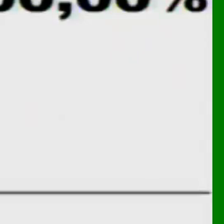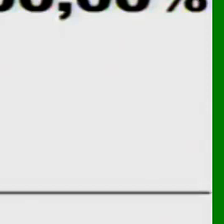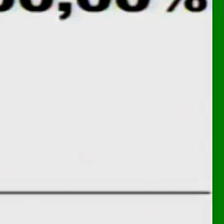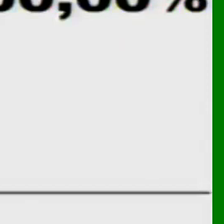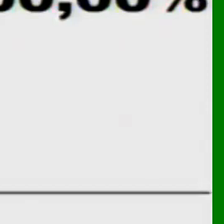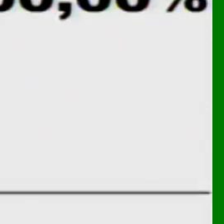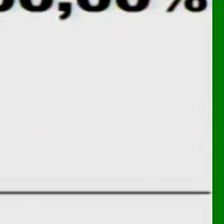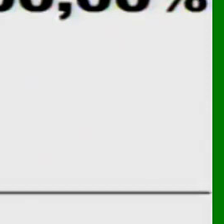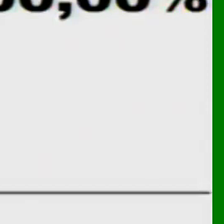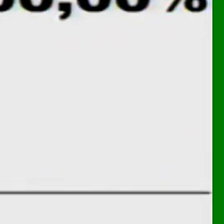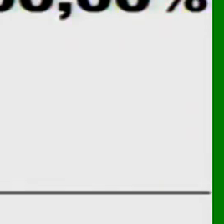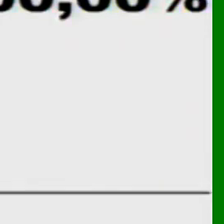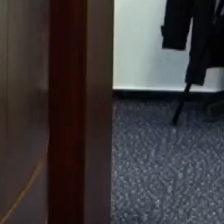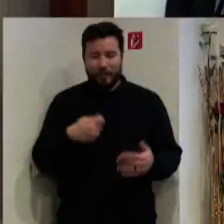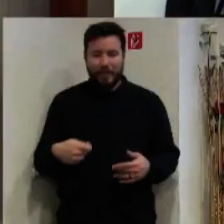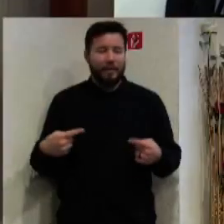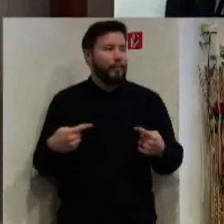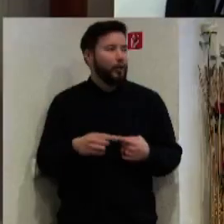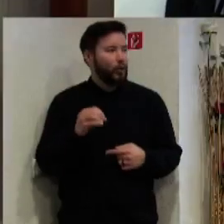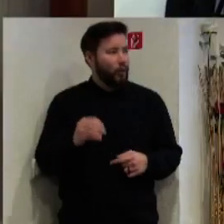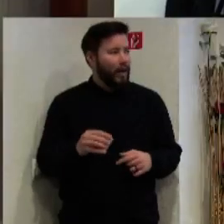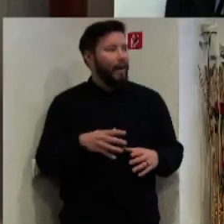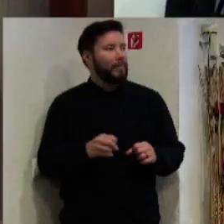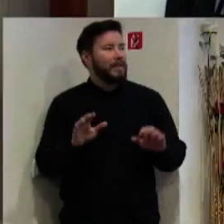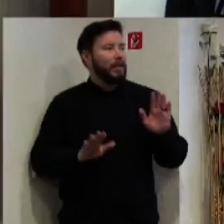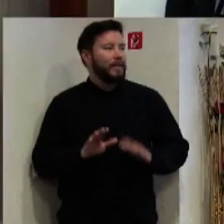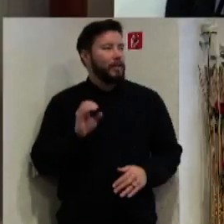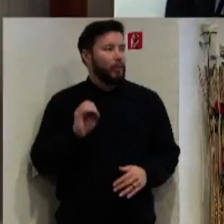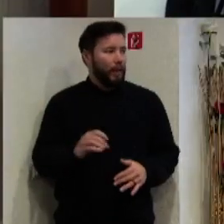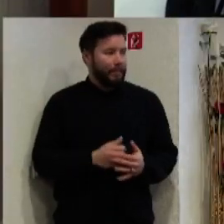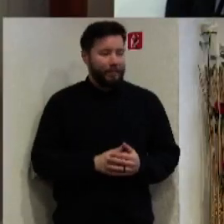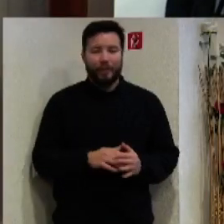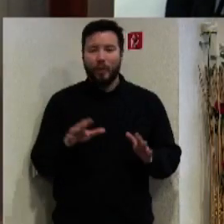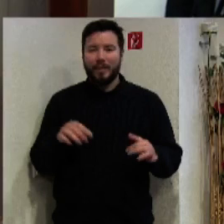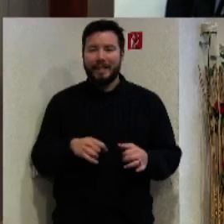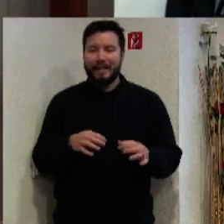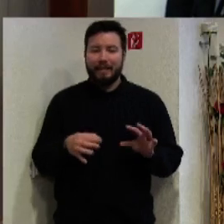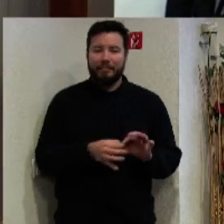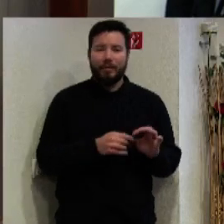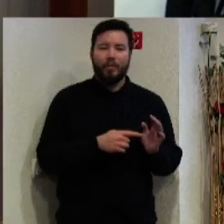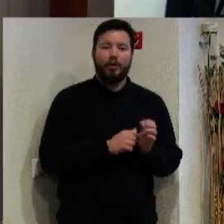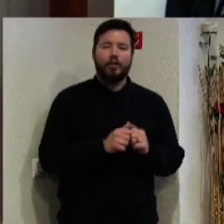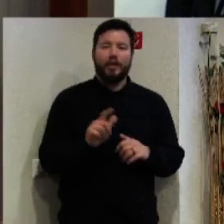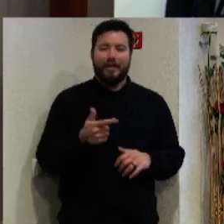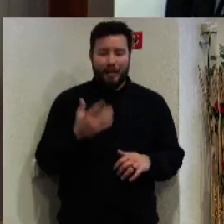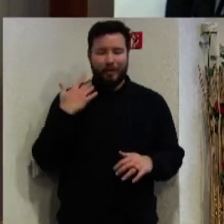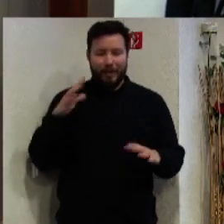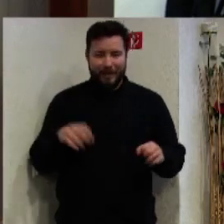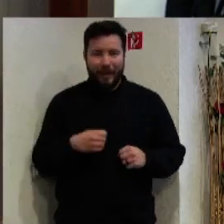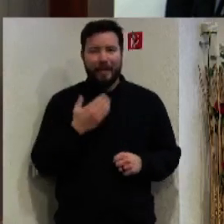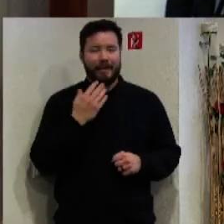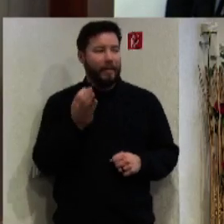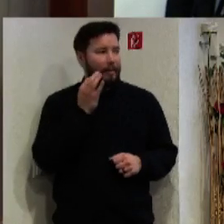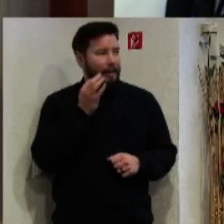Za 36 poslancov, proti nula zdržalo sa nula, nehlasovalo nula. Uznesenie k bodu číslo 12 sme schválili. Ďakujem pekne.